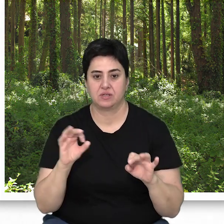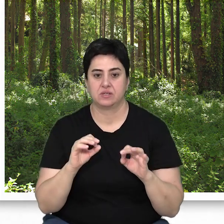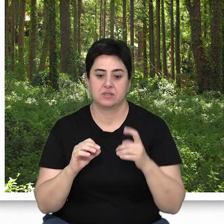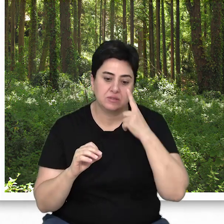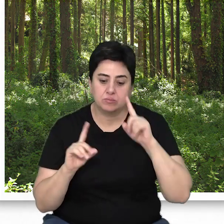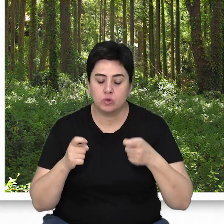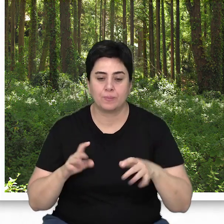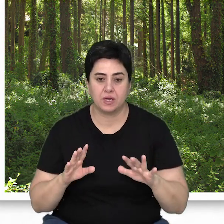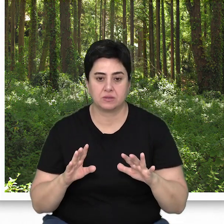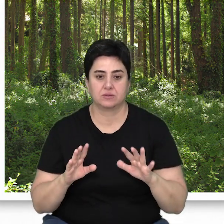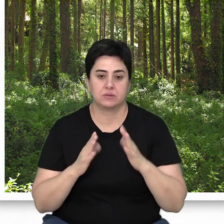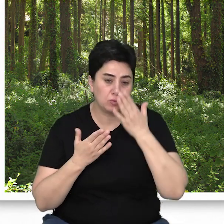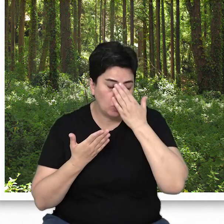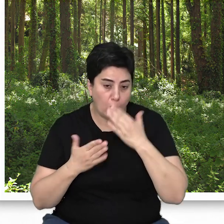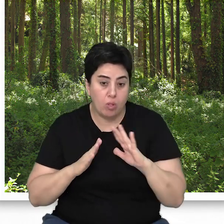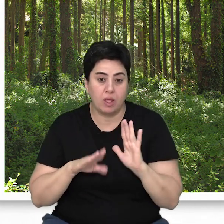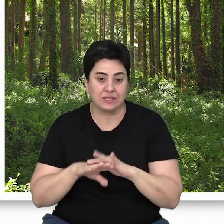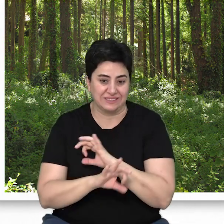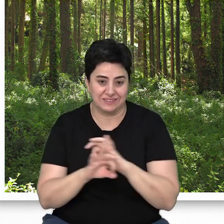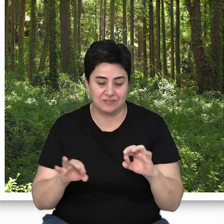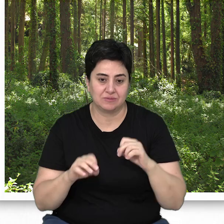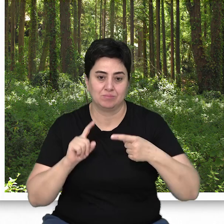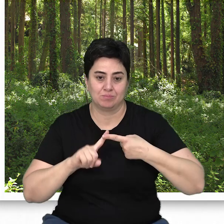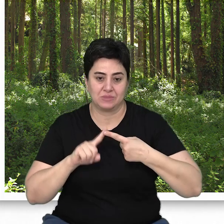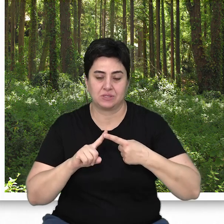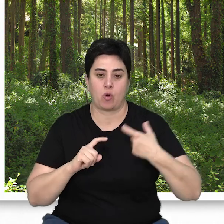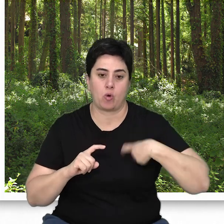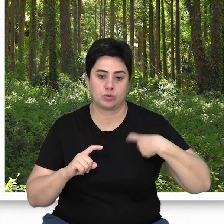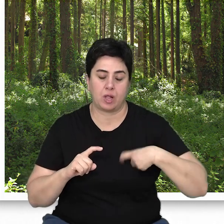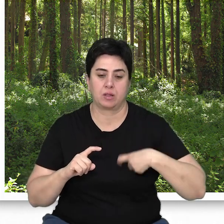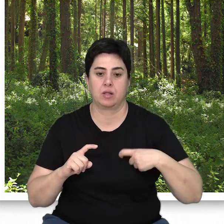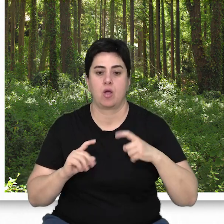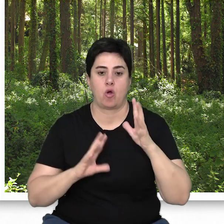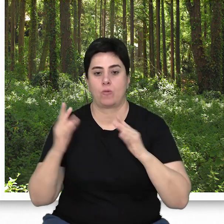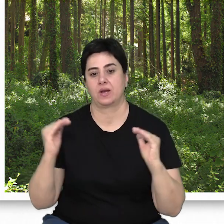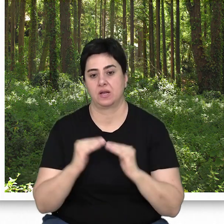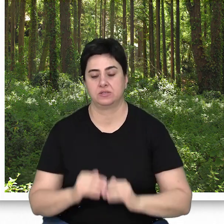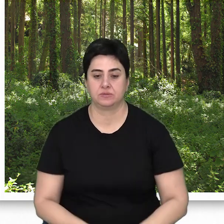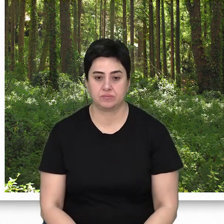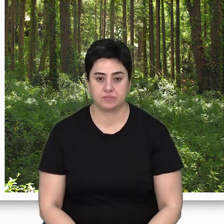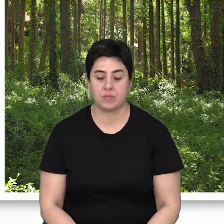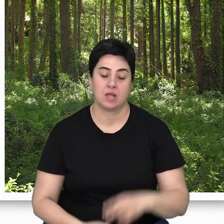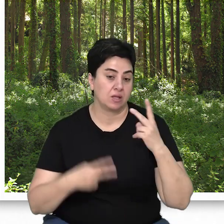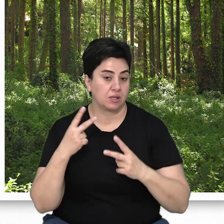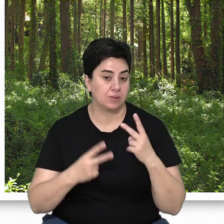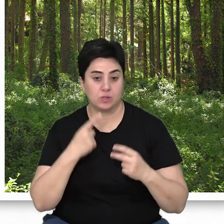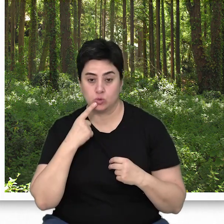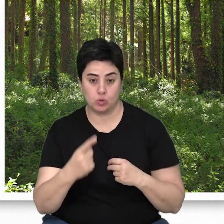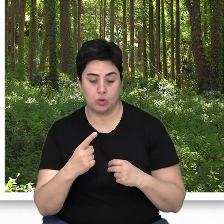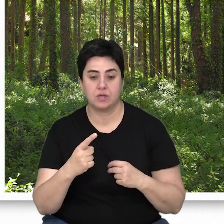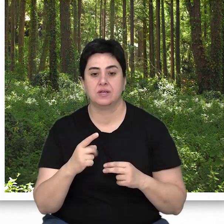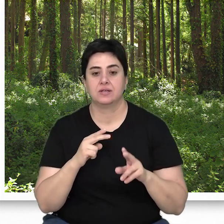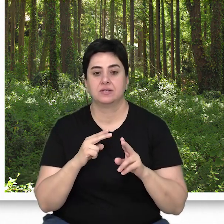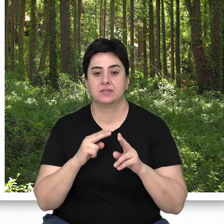ispatının yapılamayacağı, bakir veya birinci il, primer ormanla eş anlamlıdır. Kimilerine göre